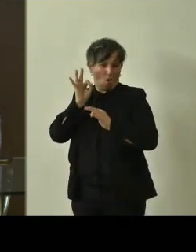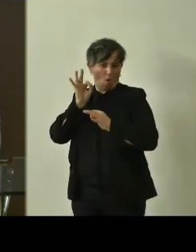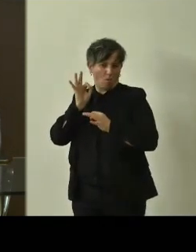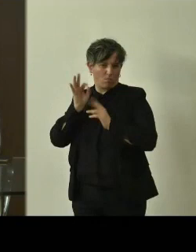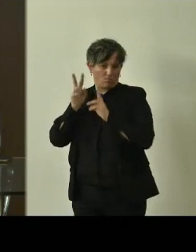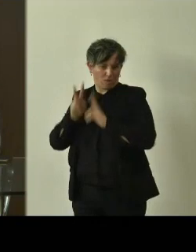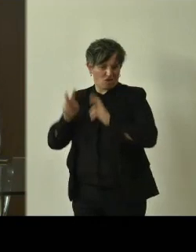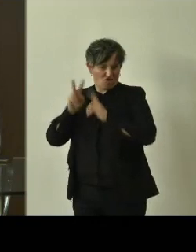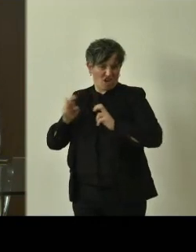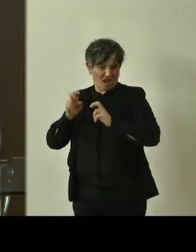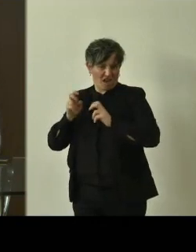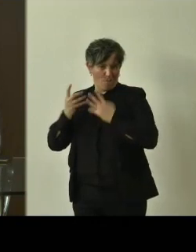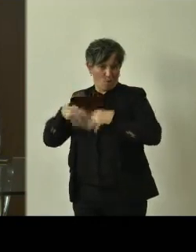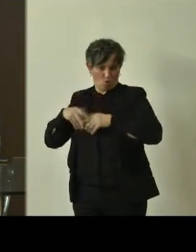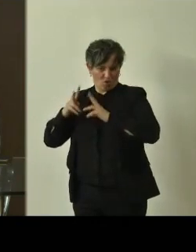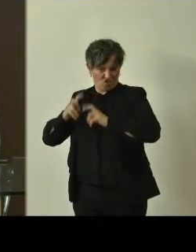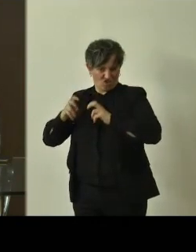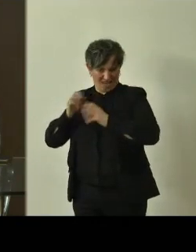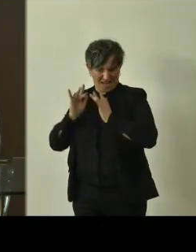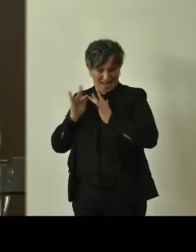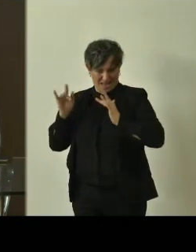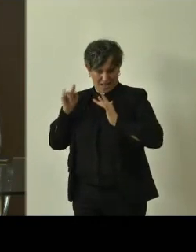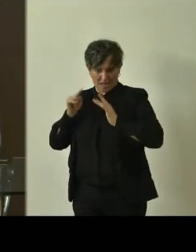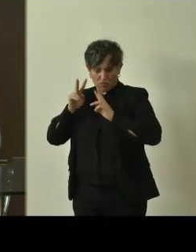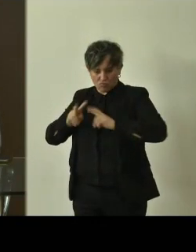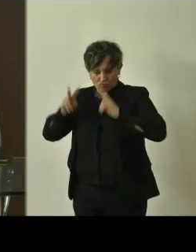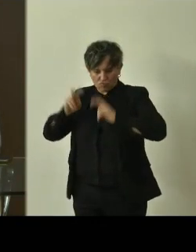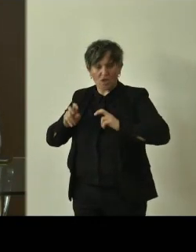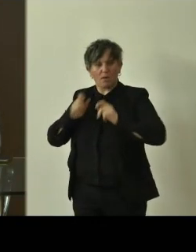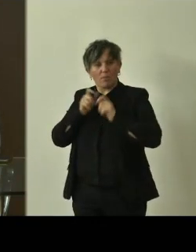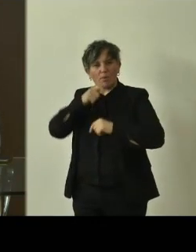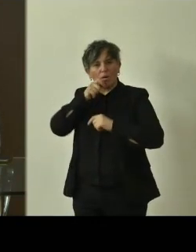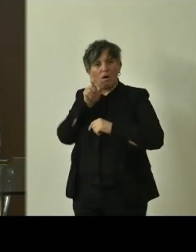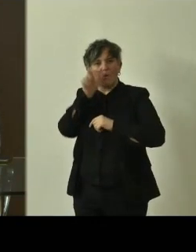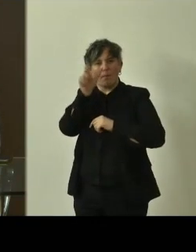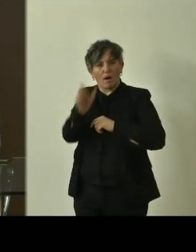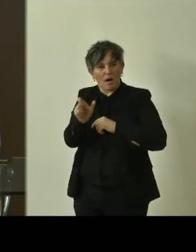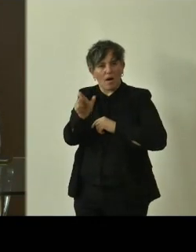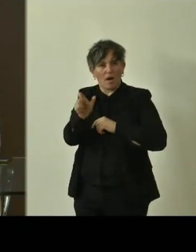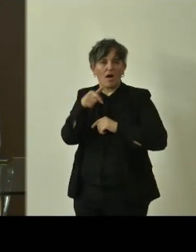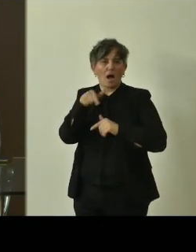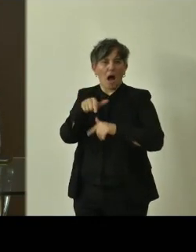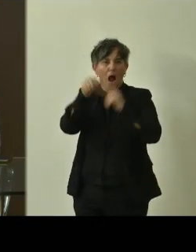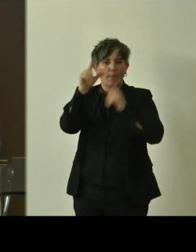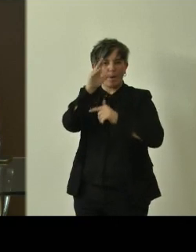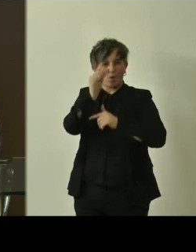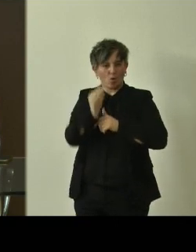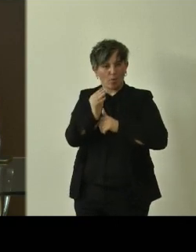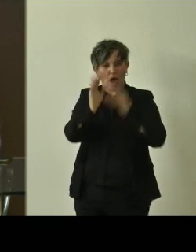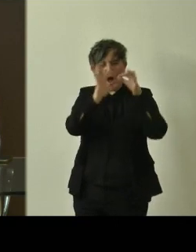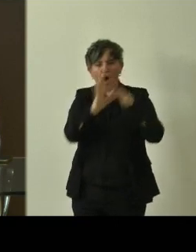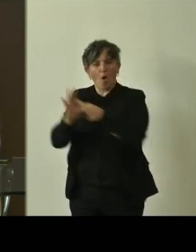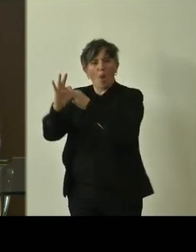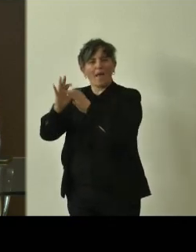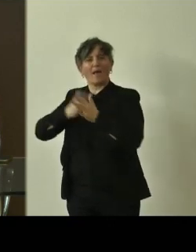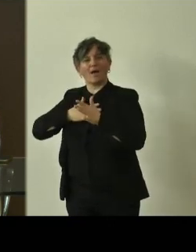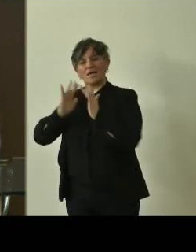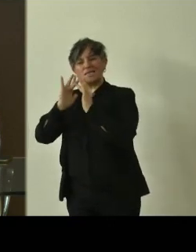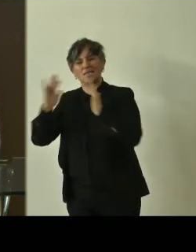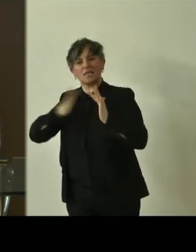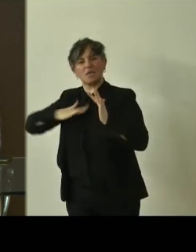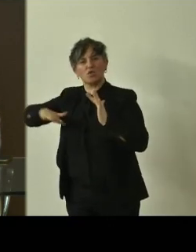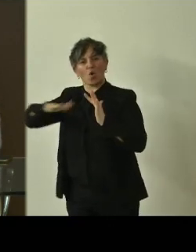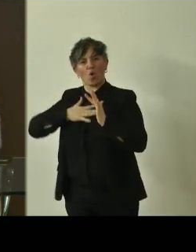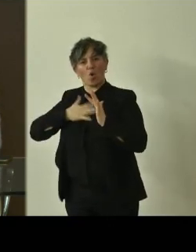alberi monumentali, Google Maps, c'è il rinvio alla nostra pagina del sito in cui c'è il link dove potete